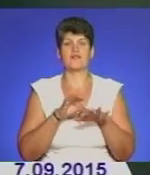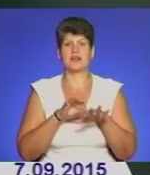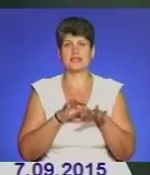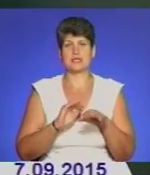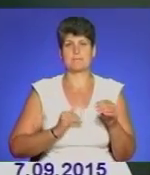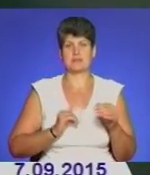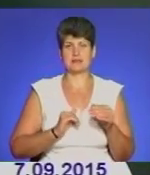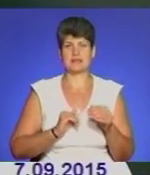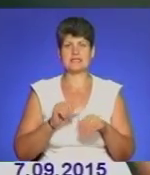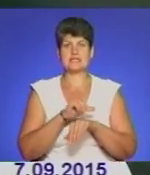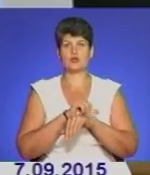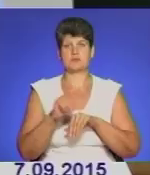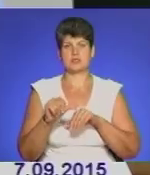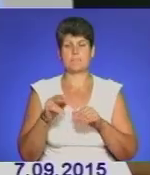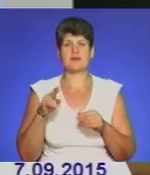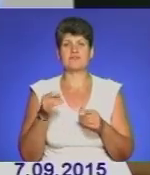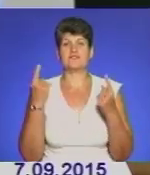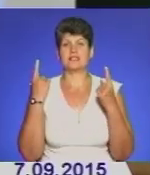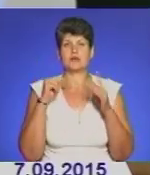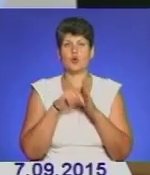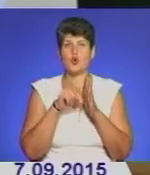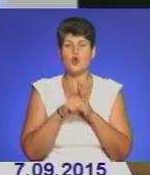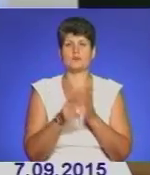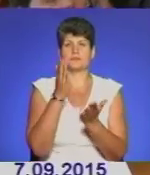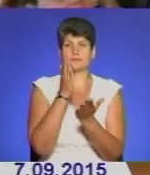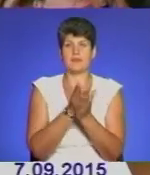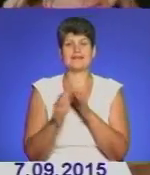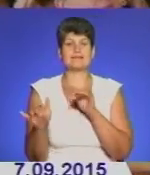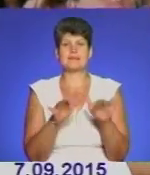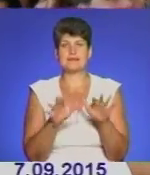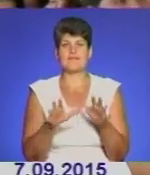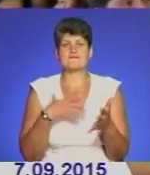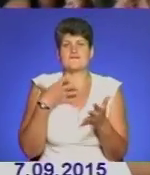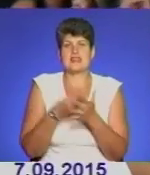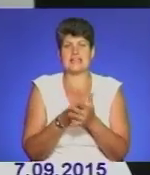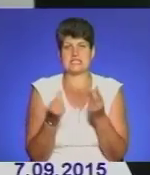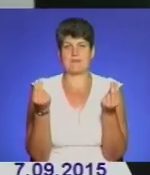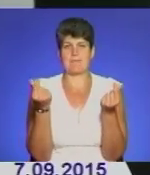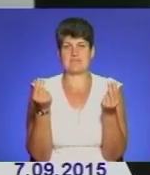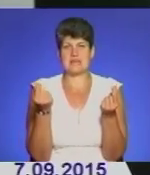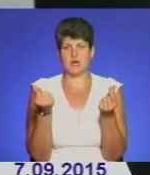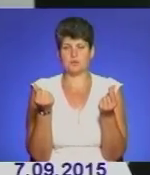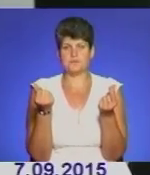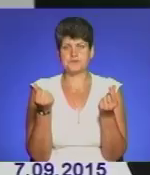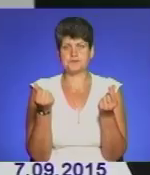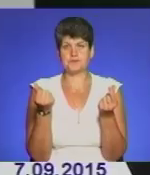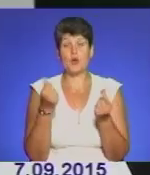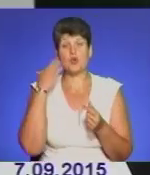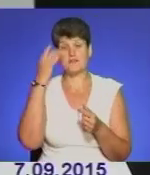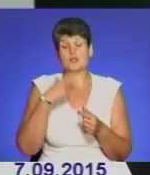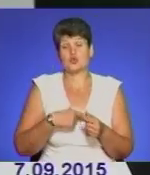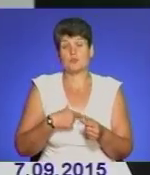із зарубіжними партнерами. Велику роль при цьому відіграє дієве управління власним капіталом. Появіть собі, що